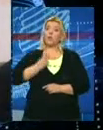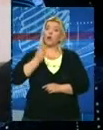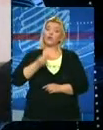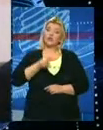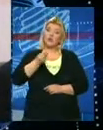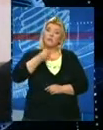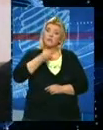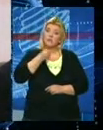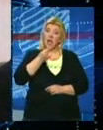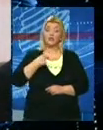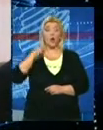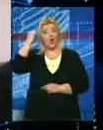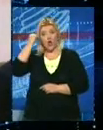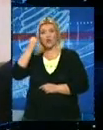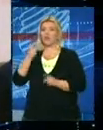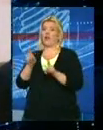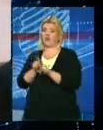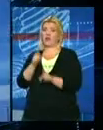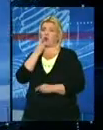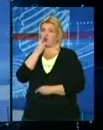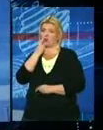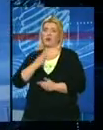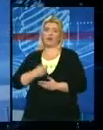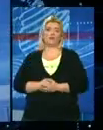kažemo i Kosovo i Rusija.